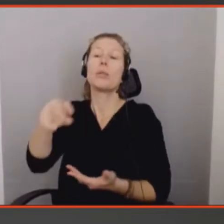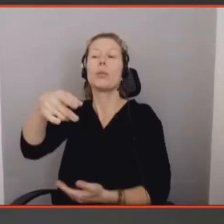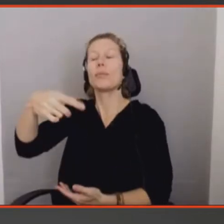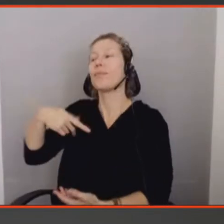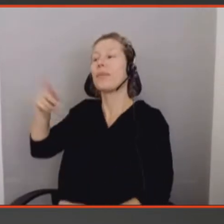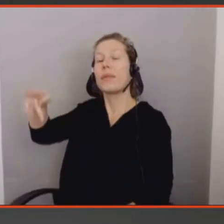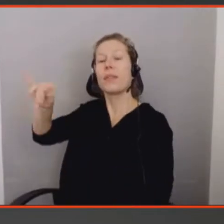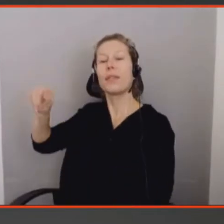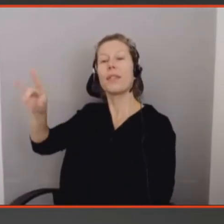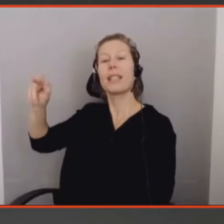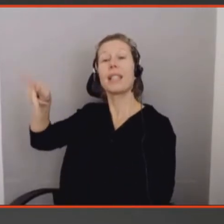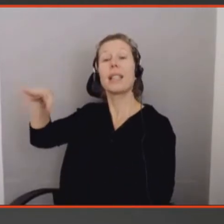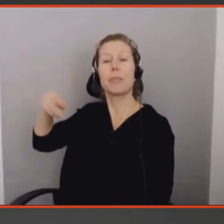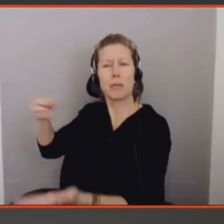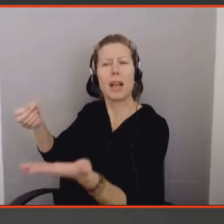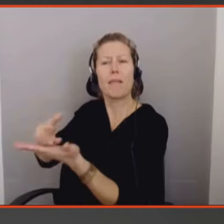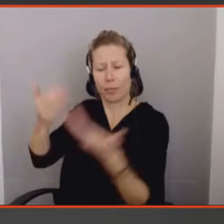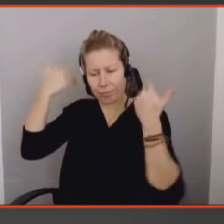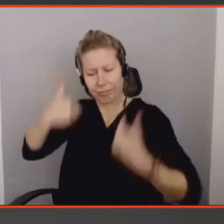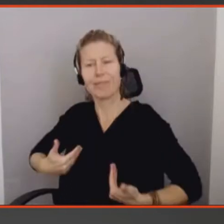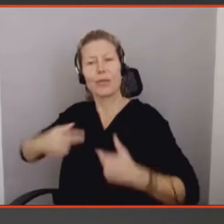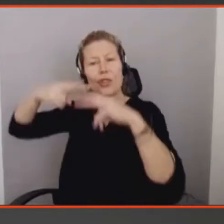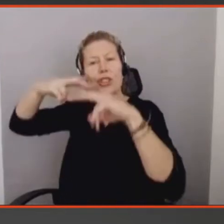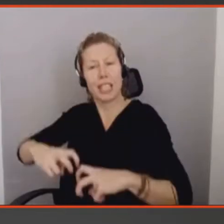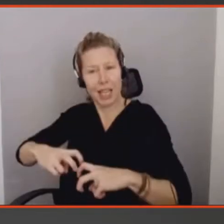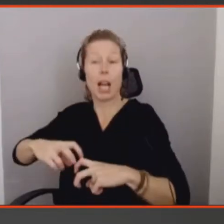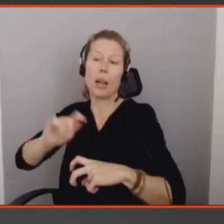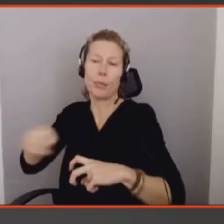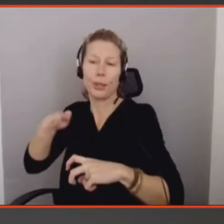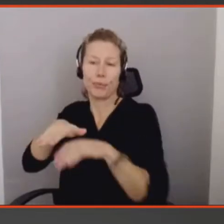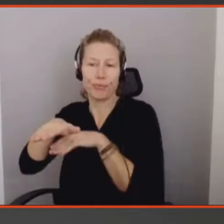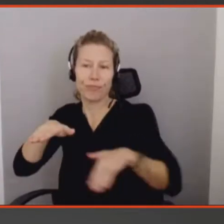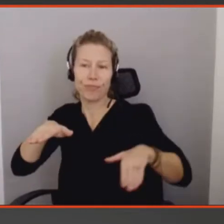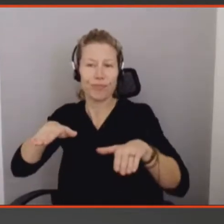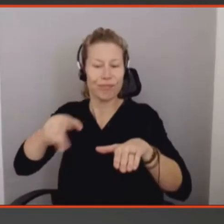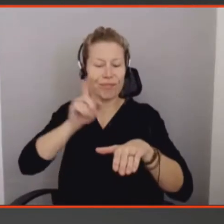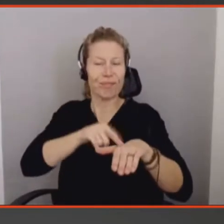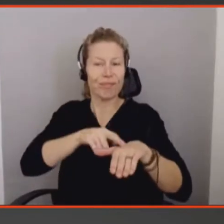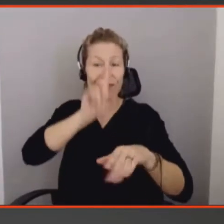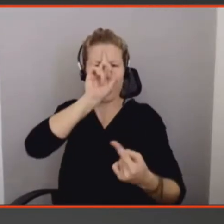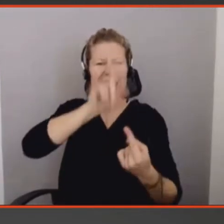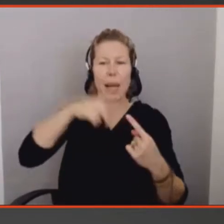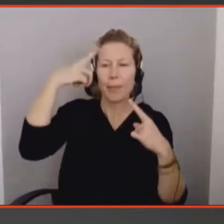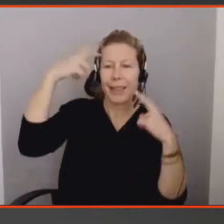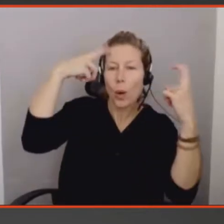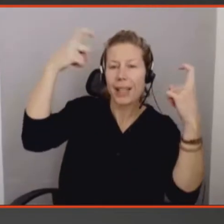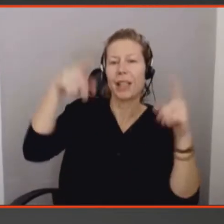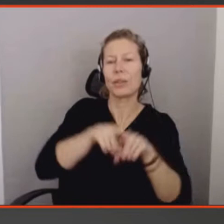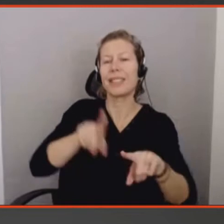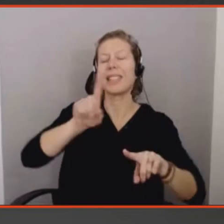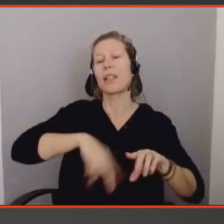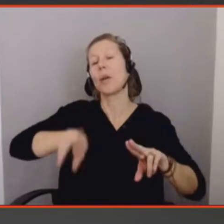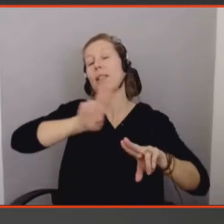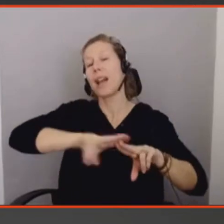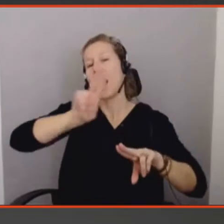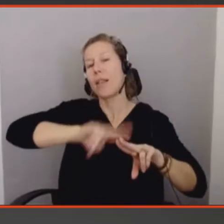passe de la théorie, du côté de la théorie et des travaux conceptuels dans ce sens. Mais ne vous inquiétez pas, j'ai résumé ça de manière